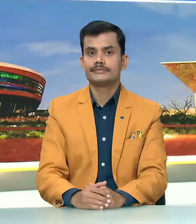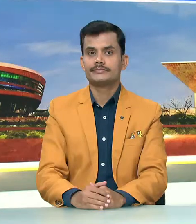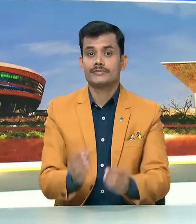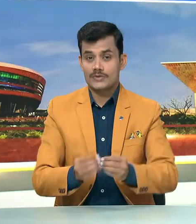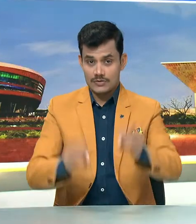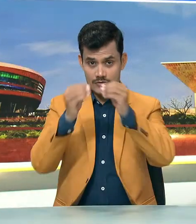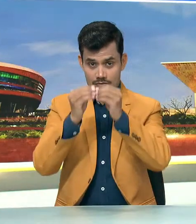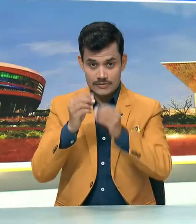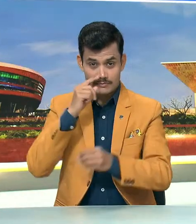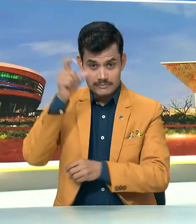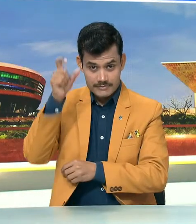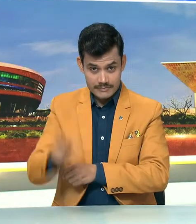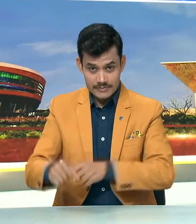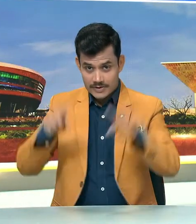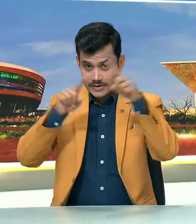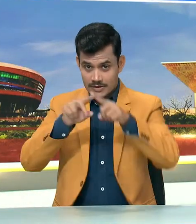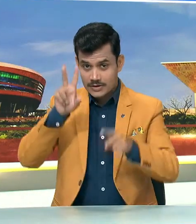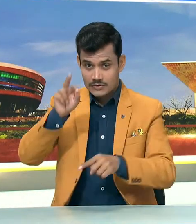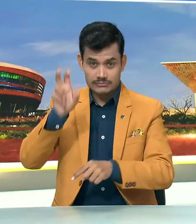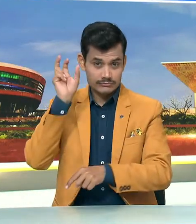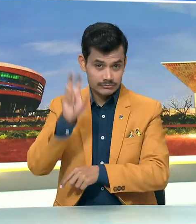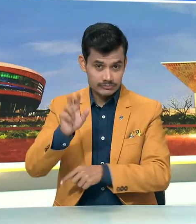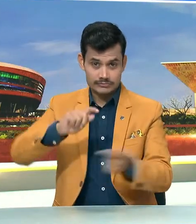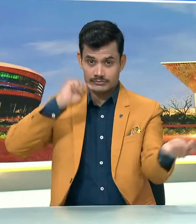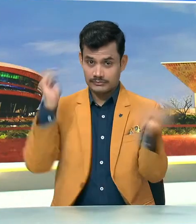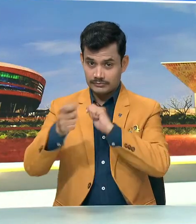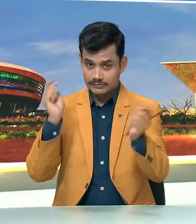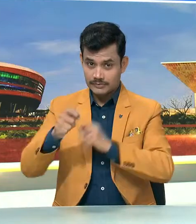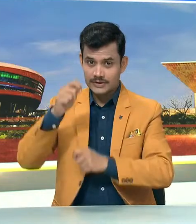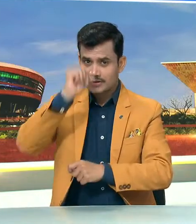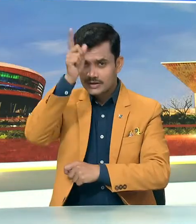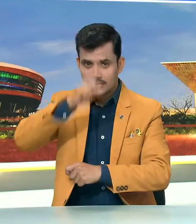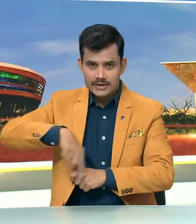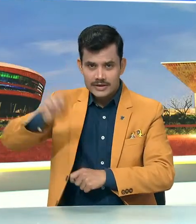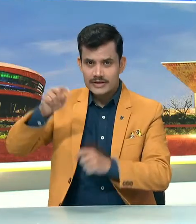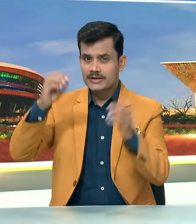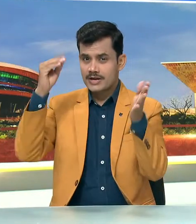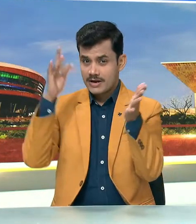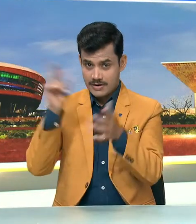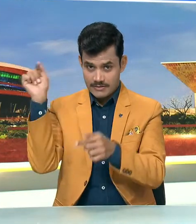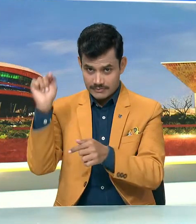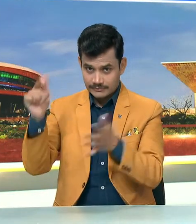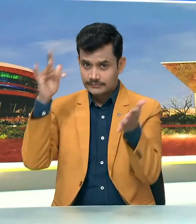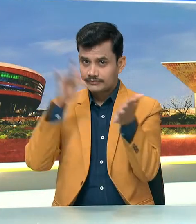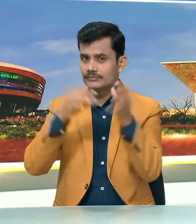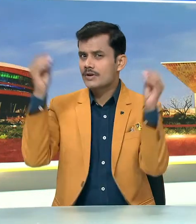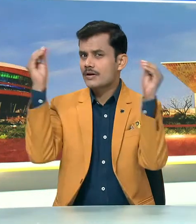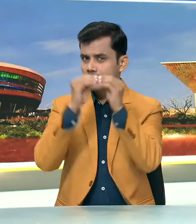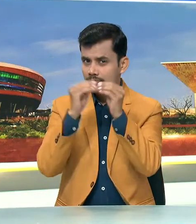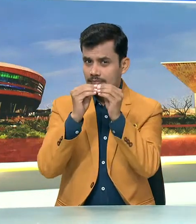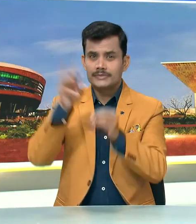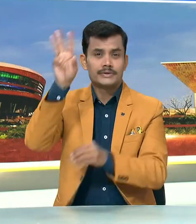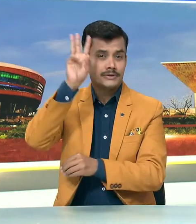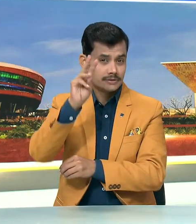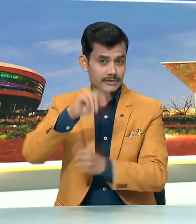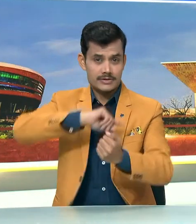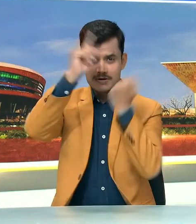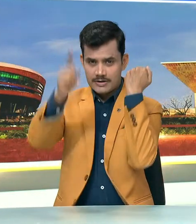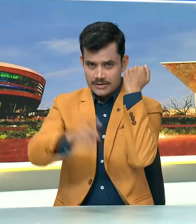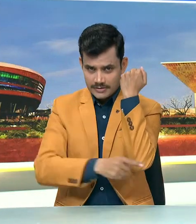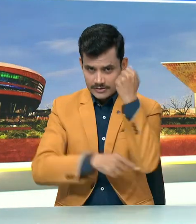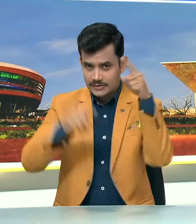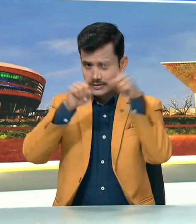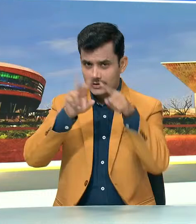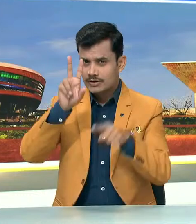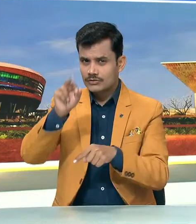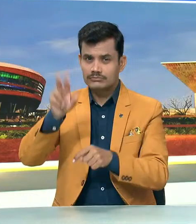और महिला T20 क्रिकेट में भारत में मुंबई के वानखेडे स्टेडियम में तीसरे और आफ़ी T20